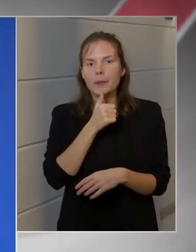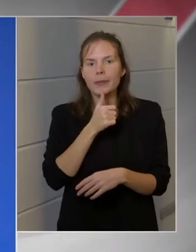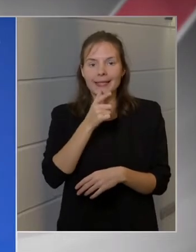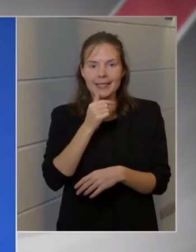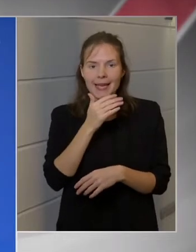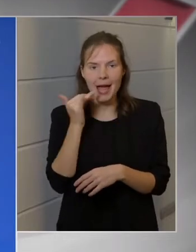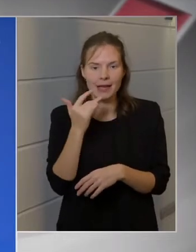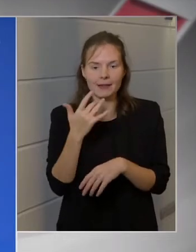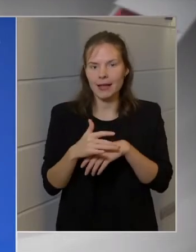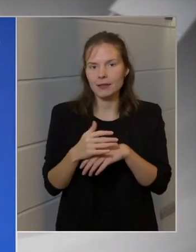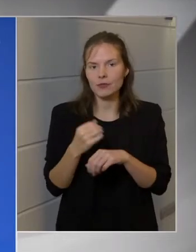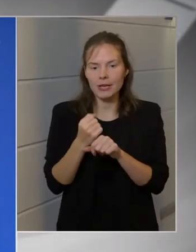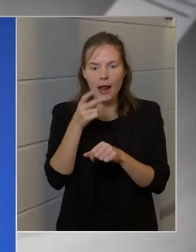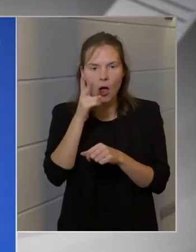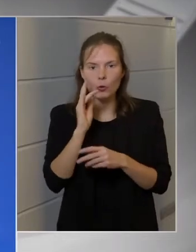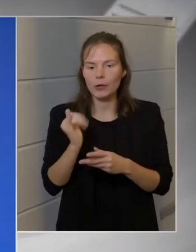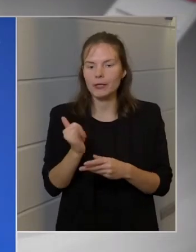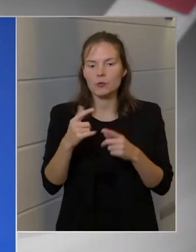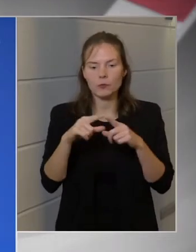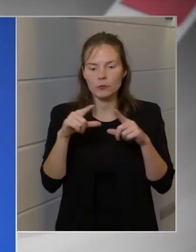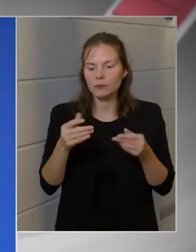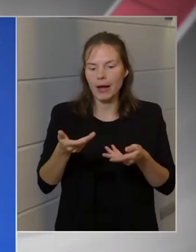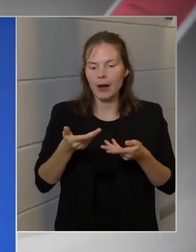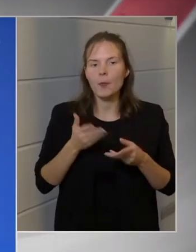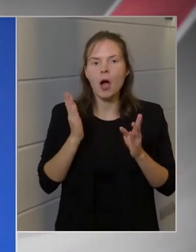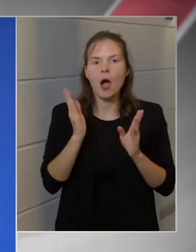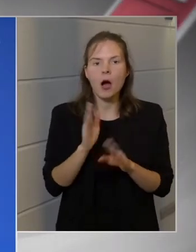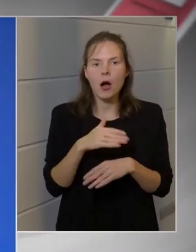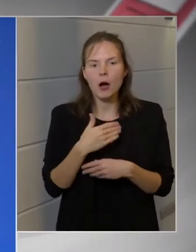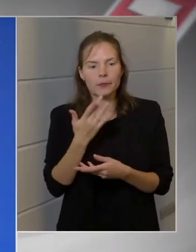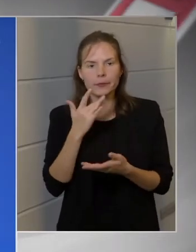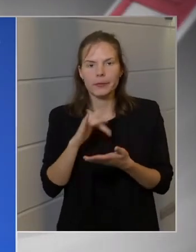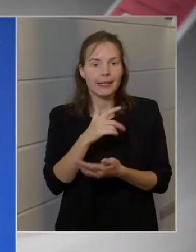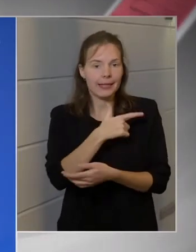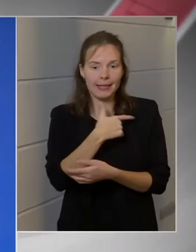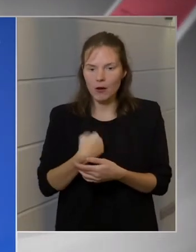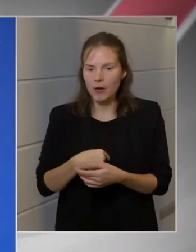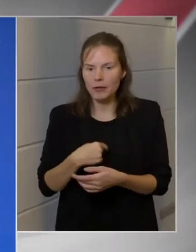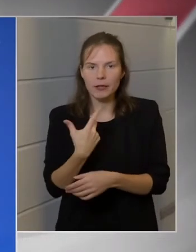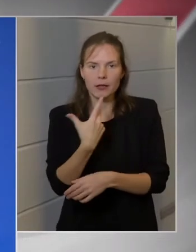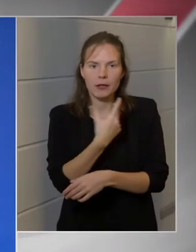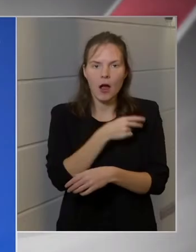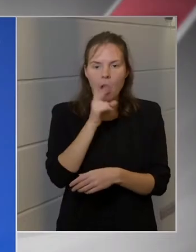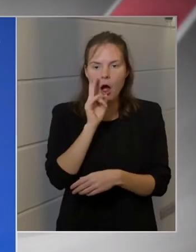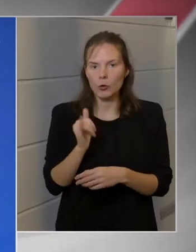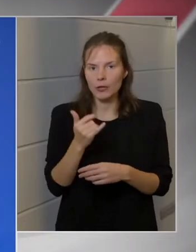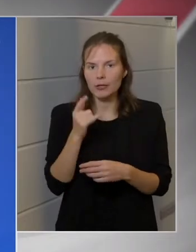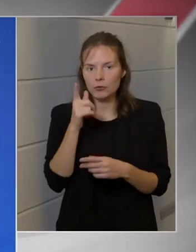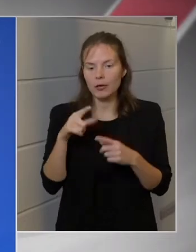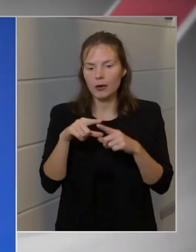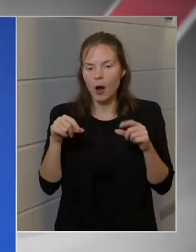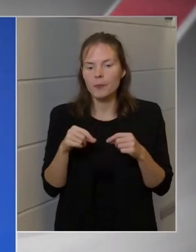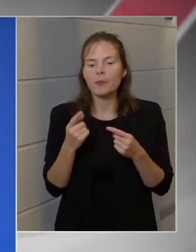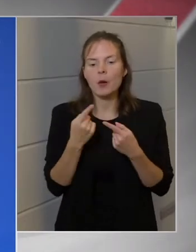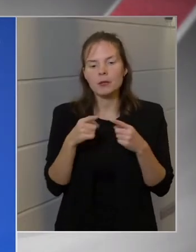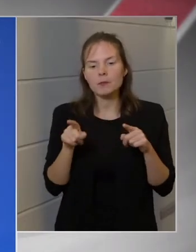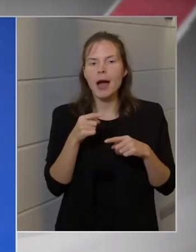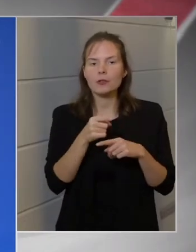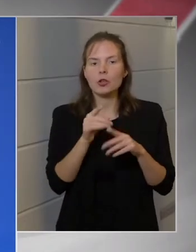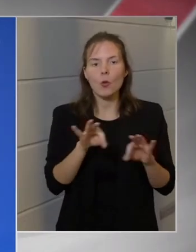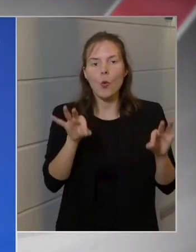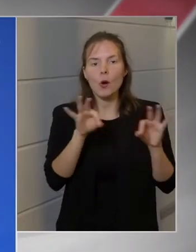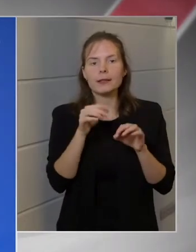ami három napig lesz érvényes. Ha beoltották kínai, orosz, hogy bármilyen vakcinával, arra is kap. Azt már a fogadó ország dönté el, hogy mit fogad el és mit nem.